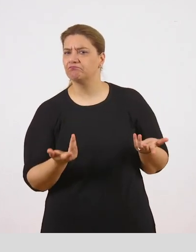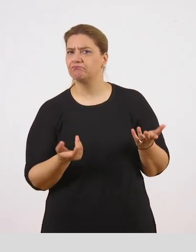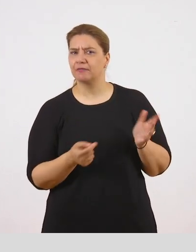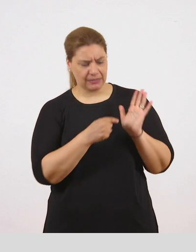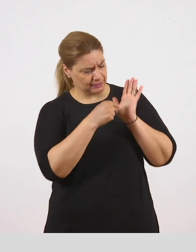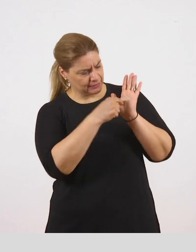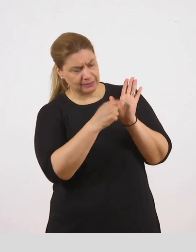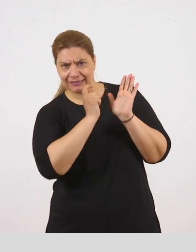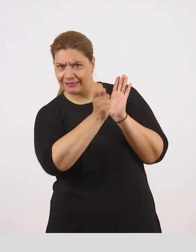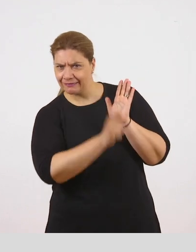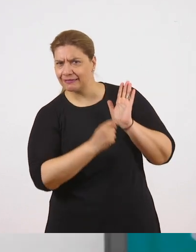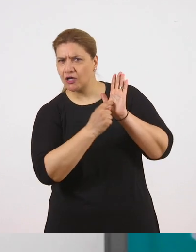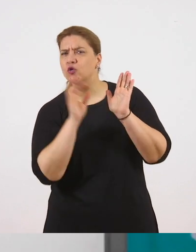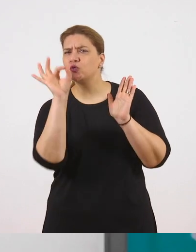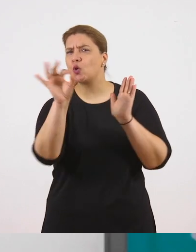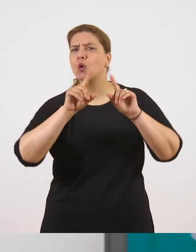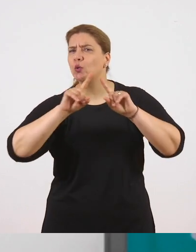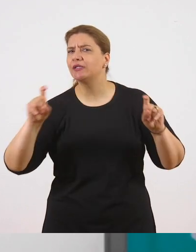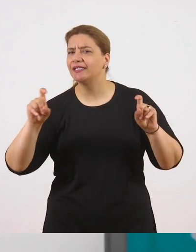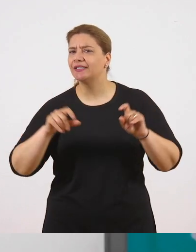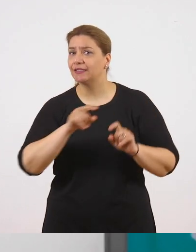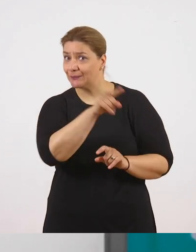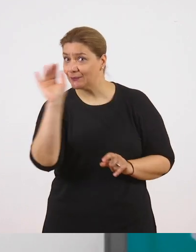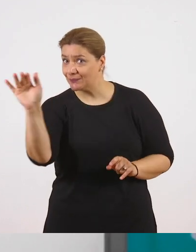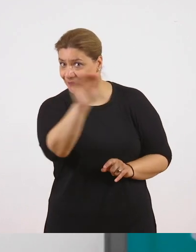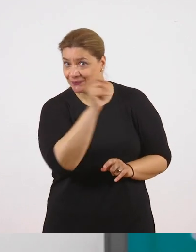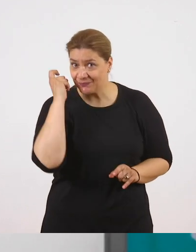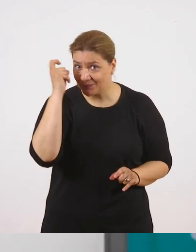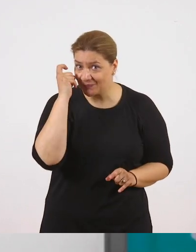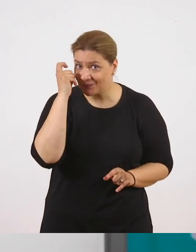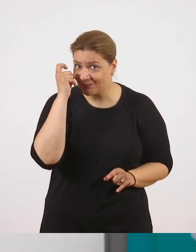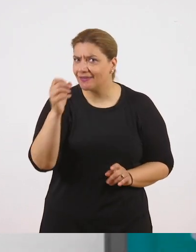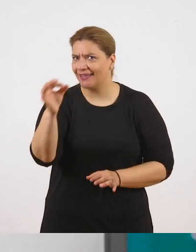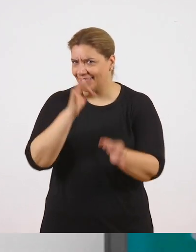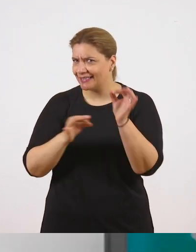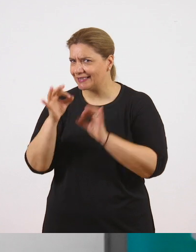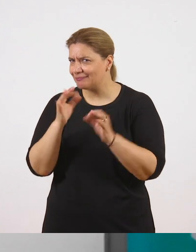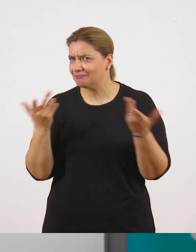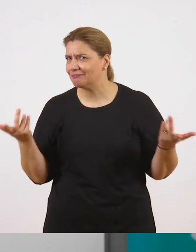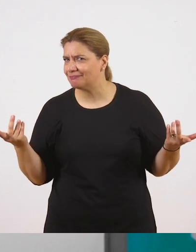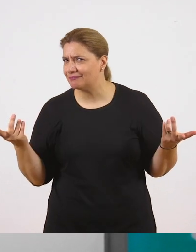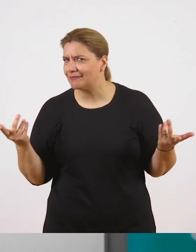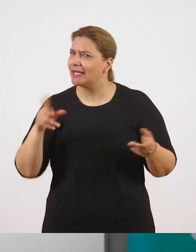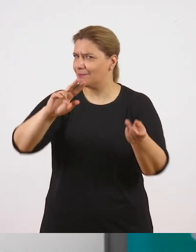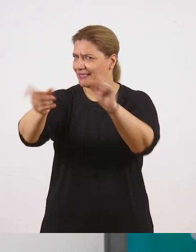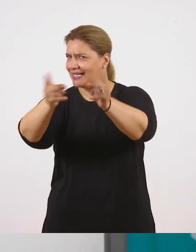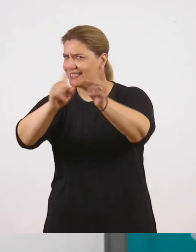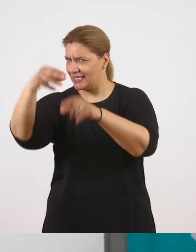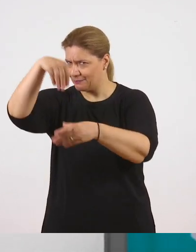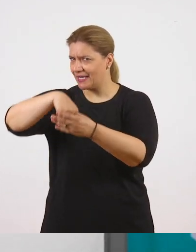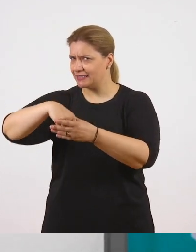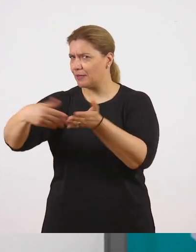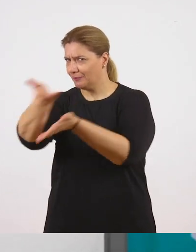συγγραφέας να πετύχει με αυτό. Σκεφτήκατε? Για πείτε το στον εαυτό σας ή μεταξύ της σας,